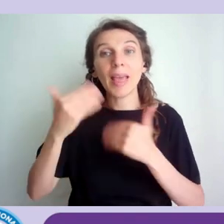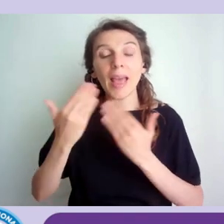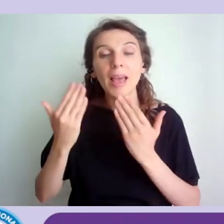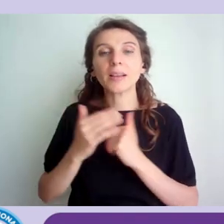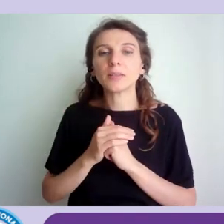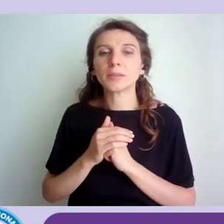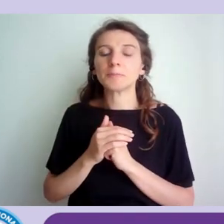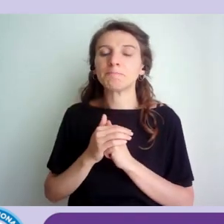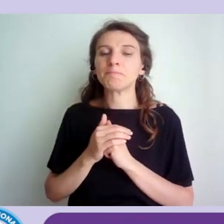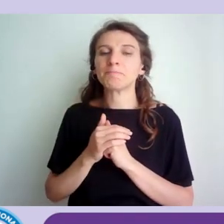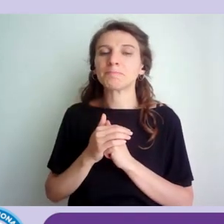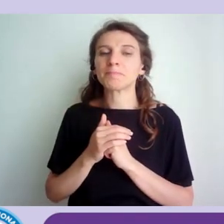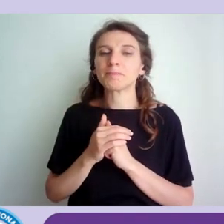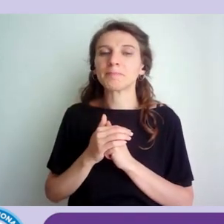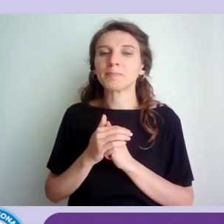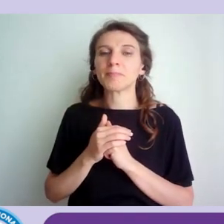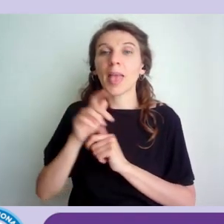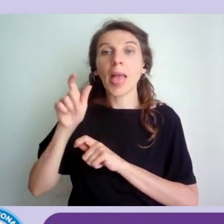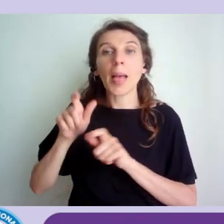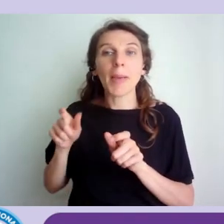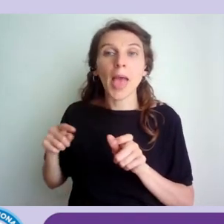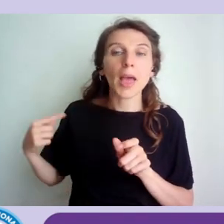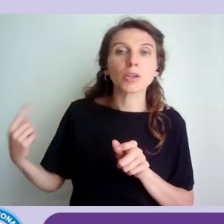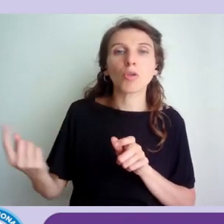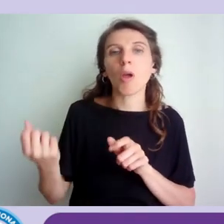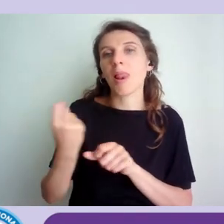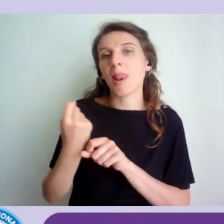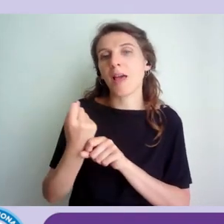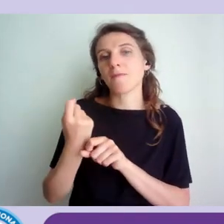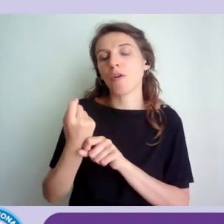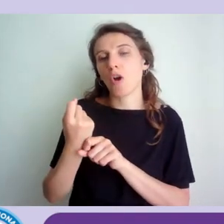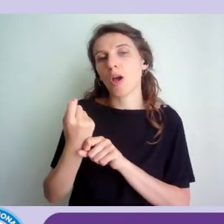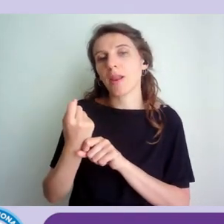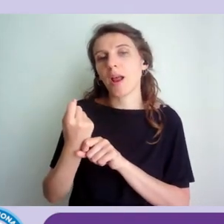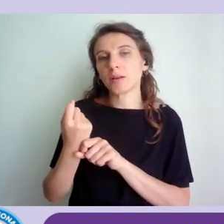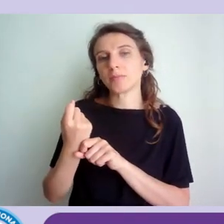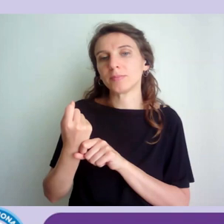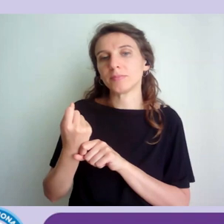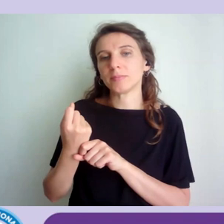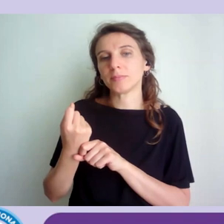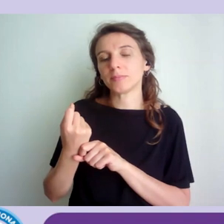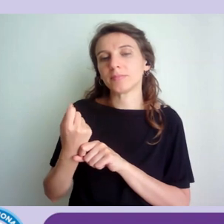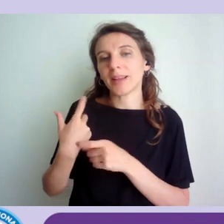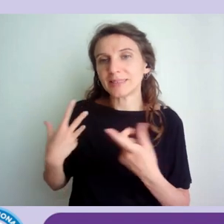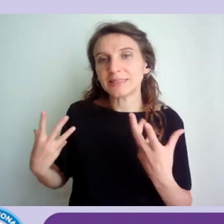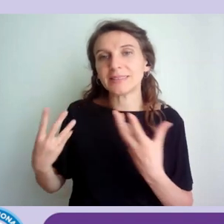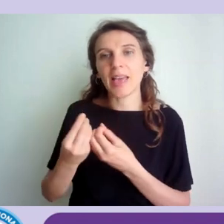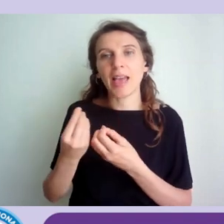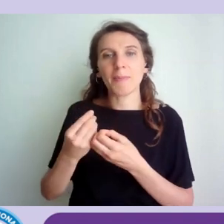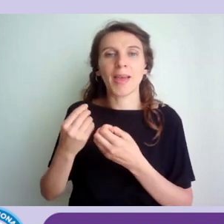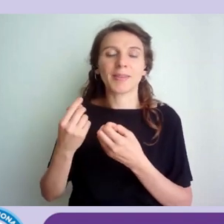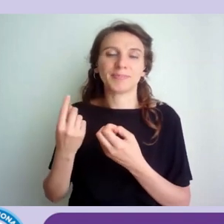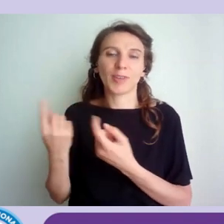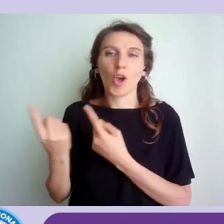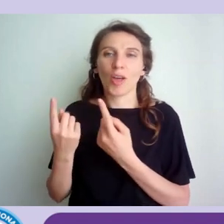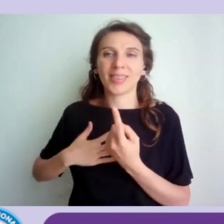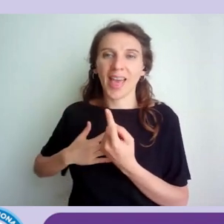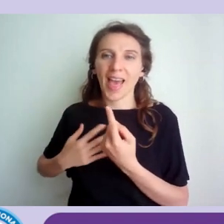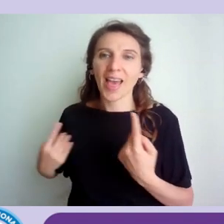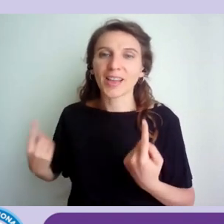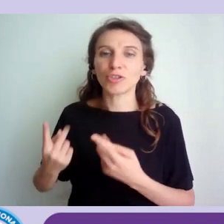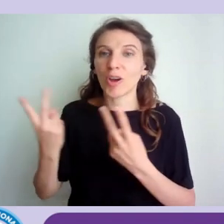persone che ci eh che che ruotano attorno alla nostra eh realtà eh